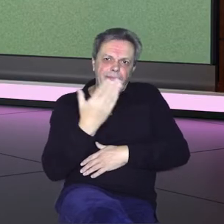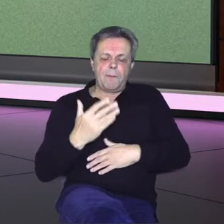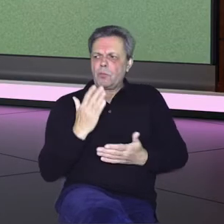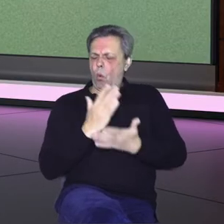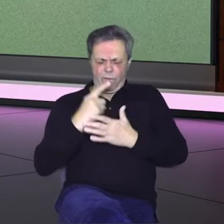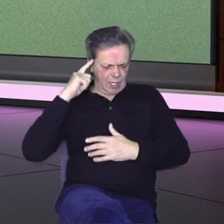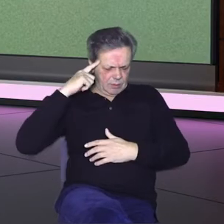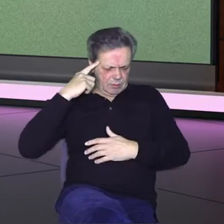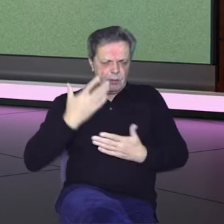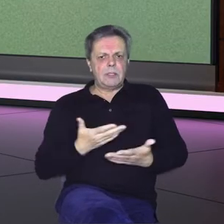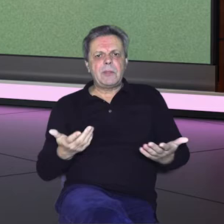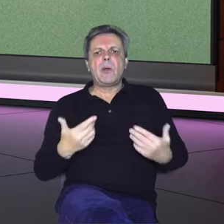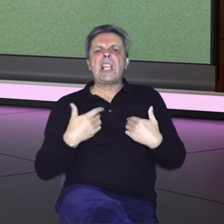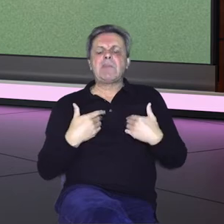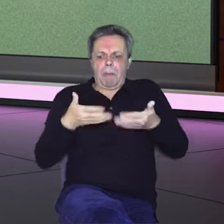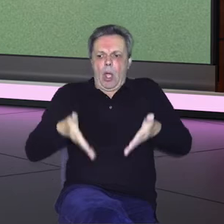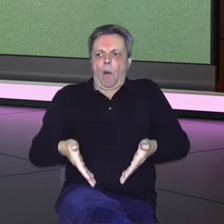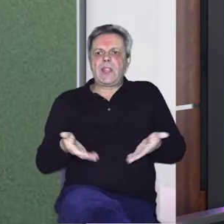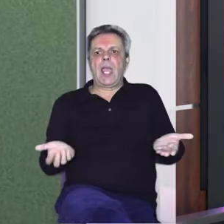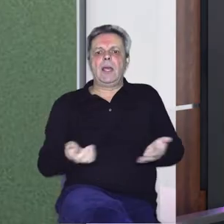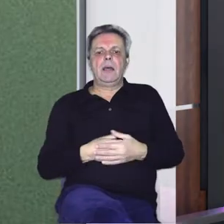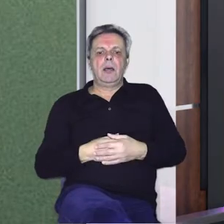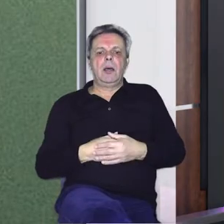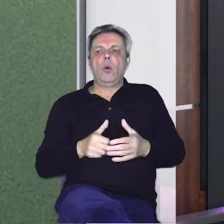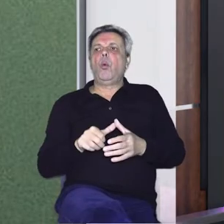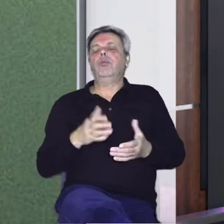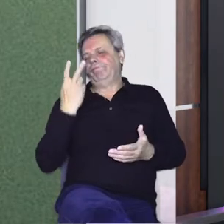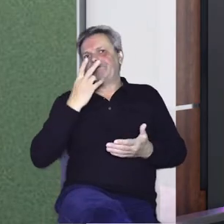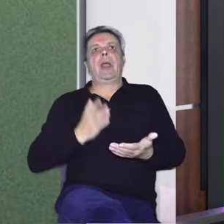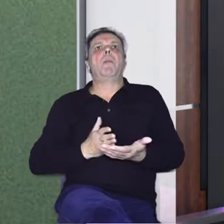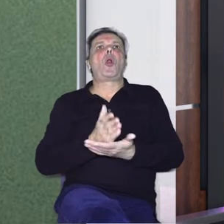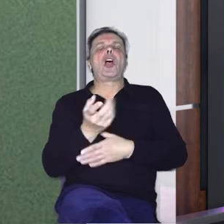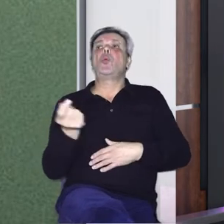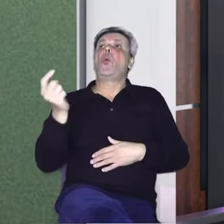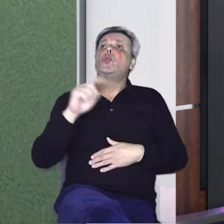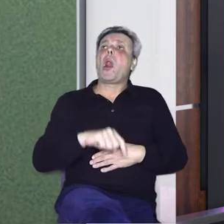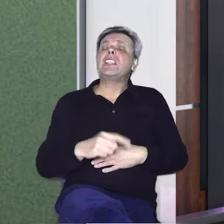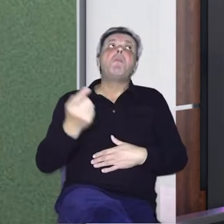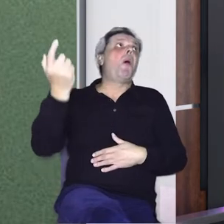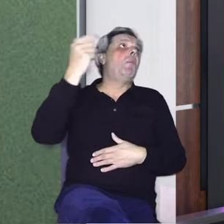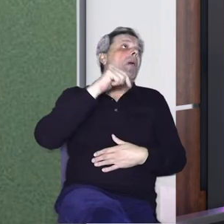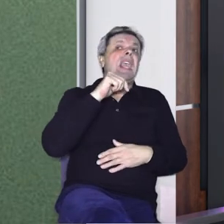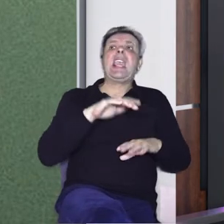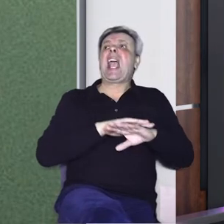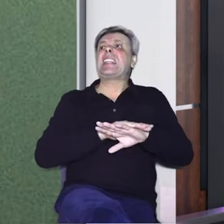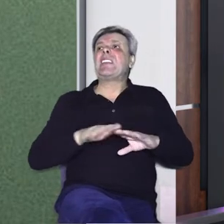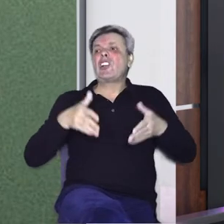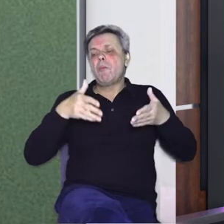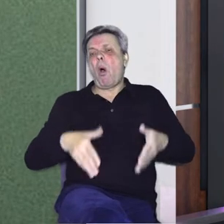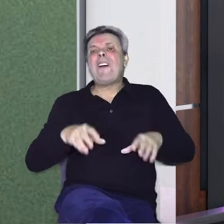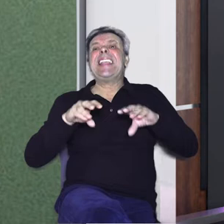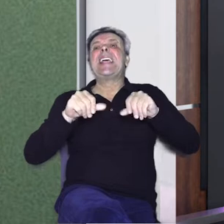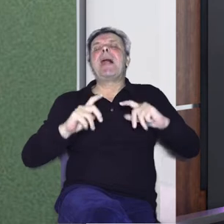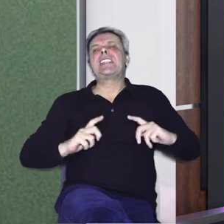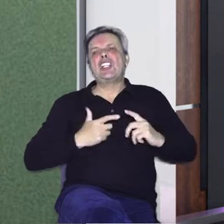uvijek mi je u glavoj bilo da smo mi ovdje u prolazu. Dolazimo odnekle i kad završimo ovaj